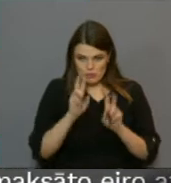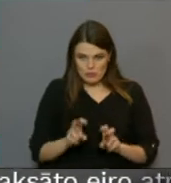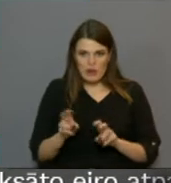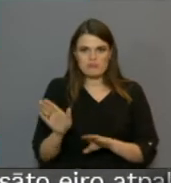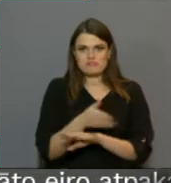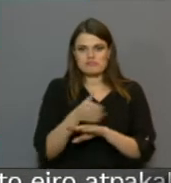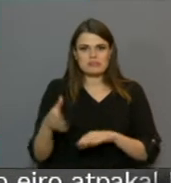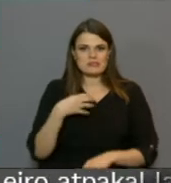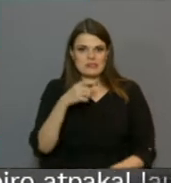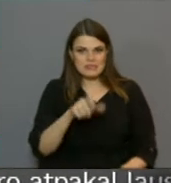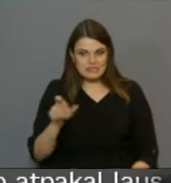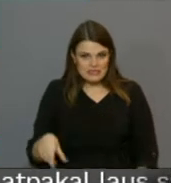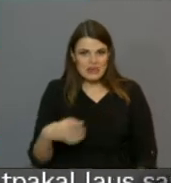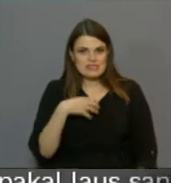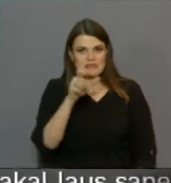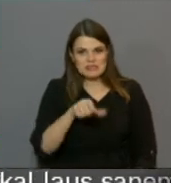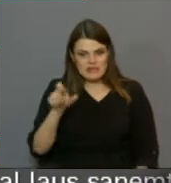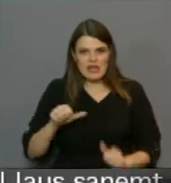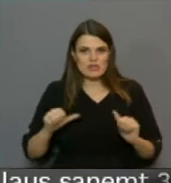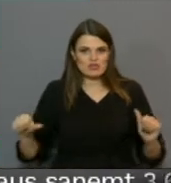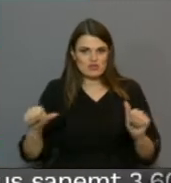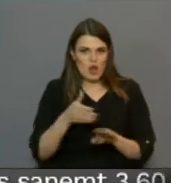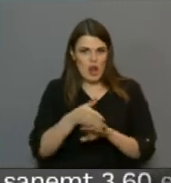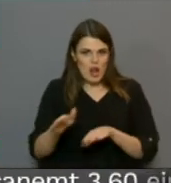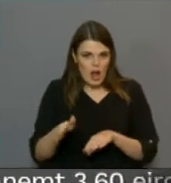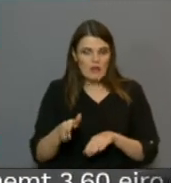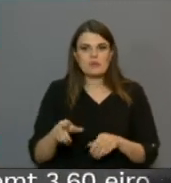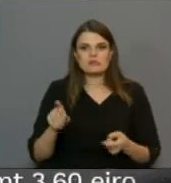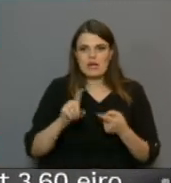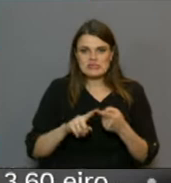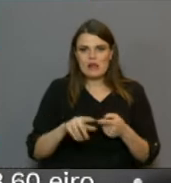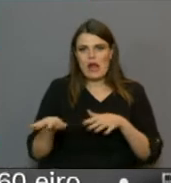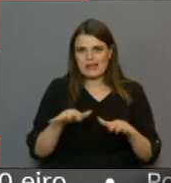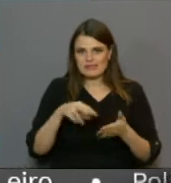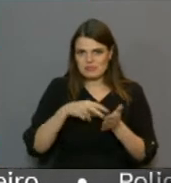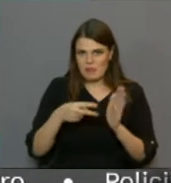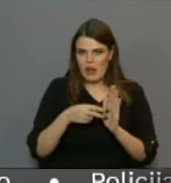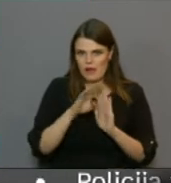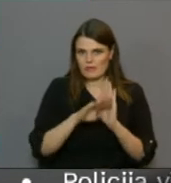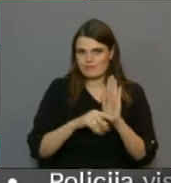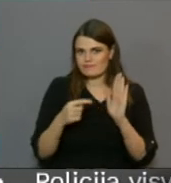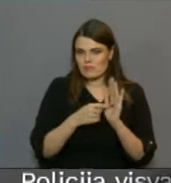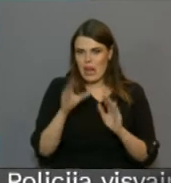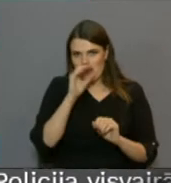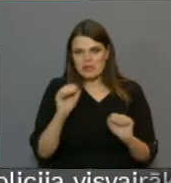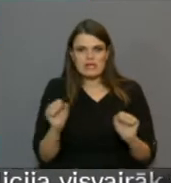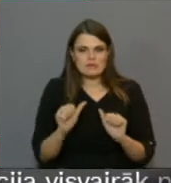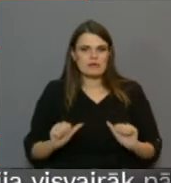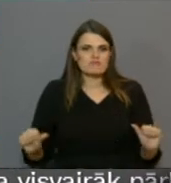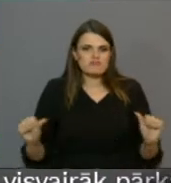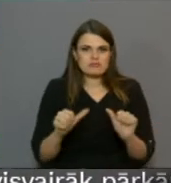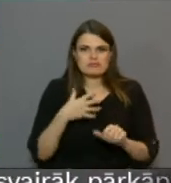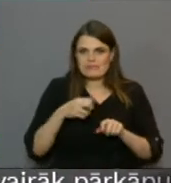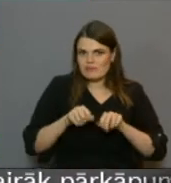slimajiem. Slimie klienti ir izolēti. Saskaņā rīcības plānu ārkārtējās situācijas laikā, lai pēc iespējas ierobežot slimības